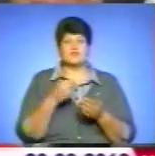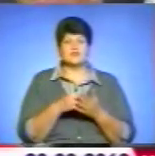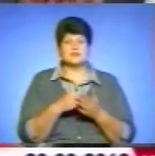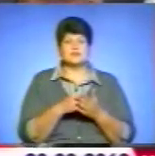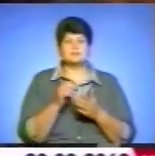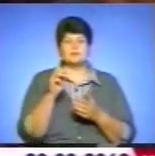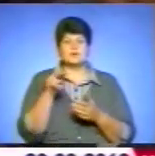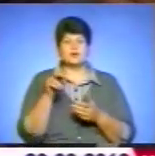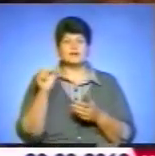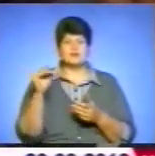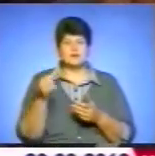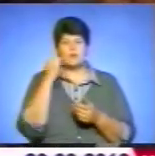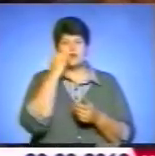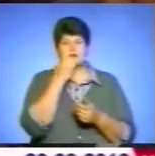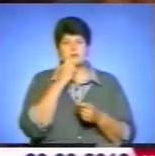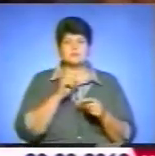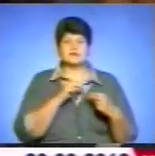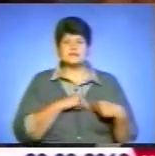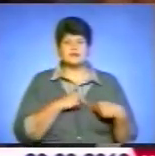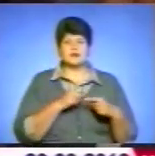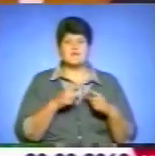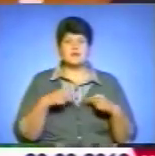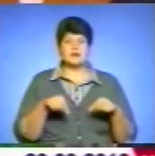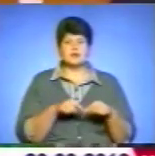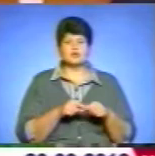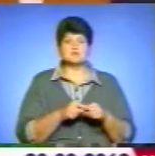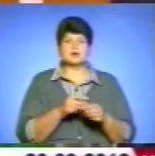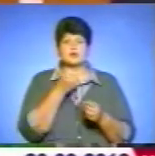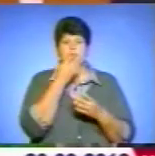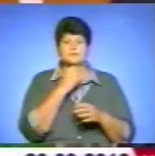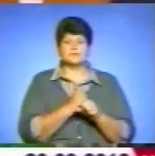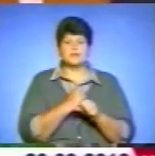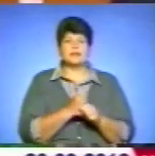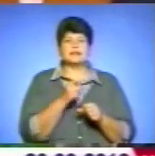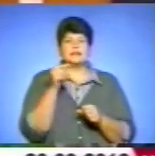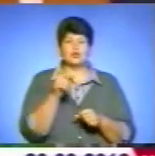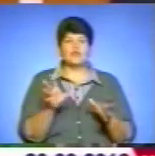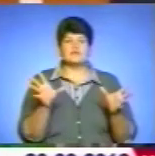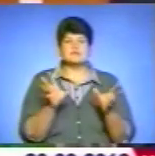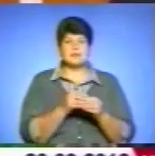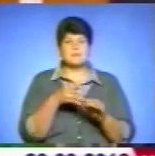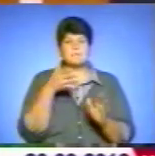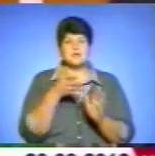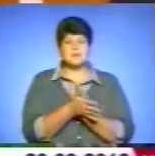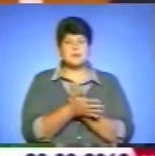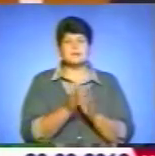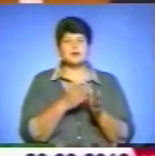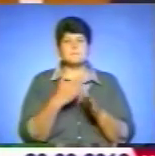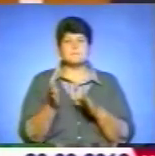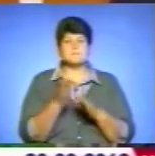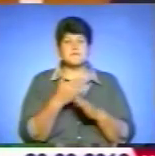Андрєєв подякував працівникам апарату за плідну роботу. Такого взаємодійства, взаємопонімання між всіх